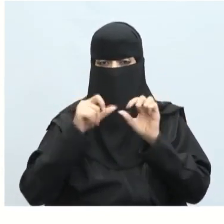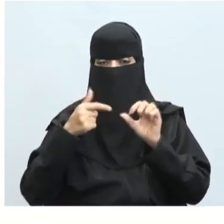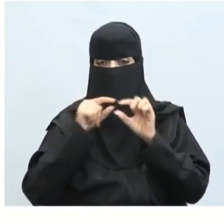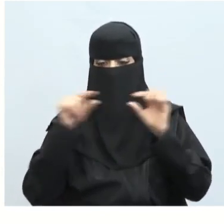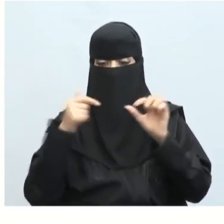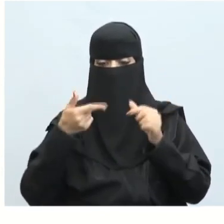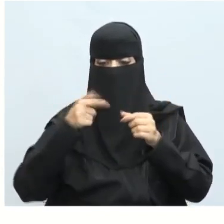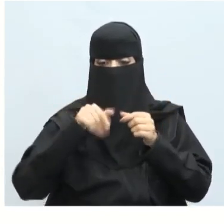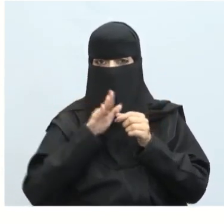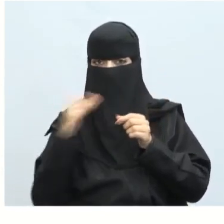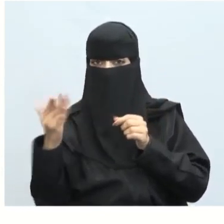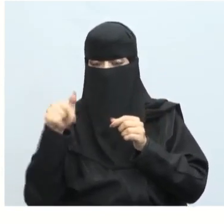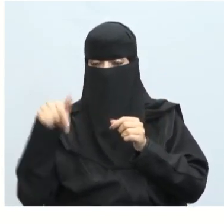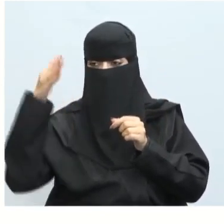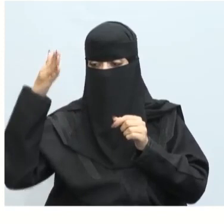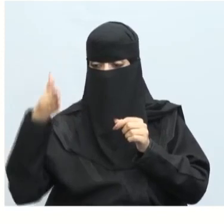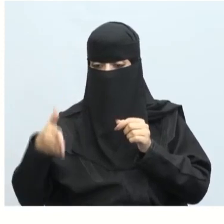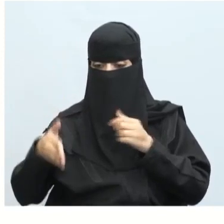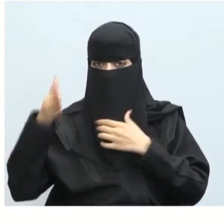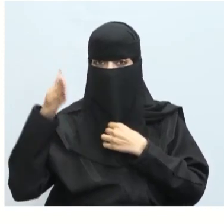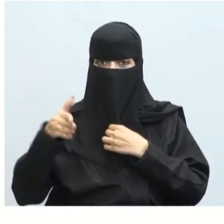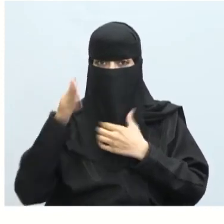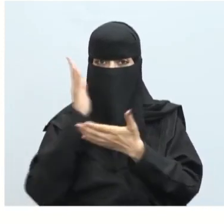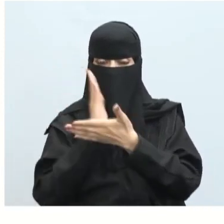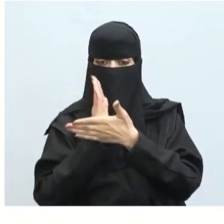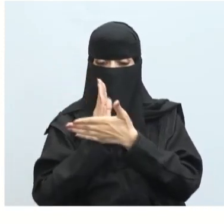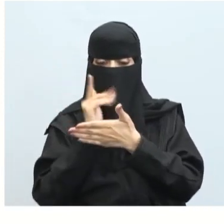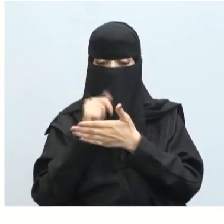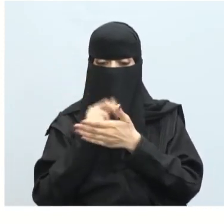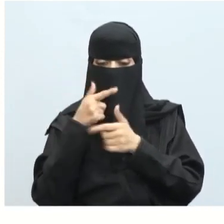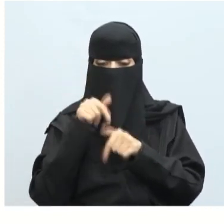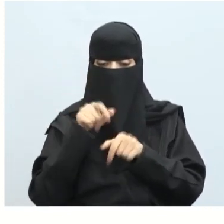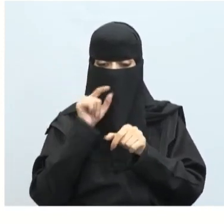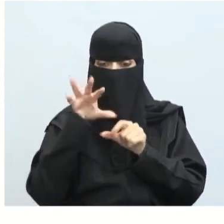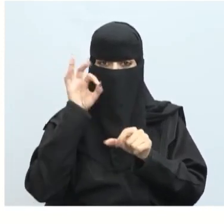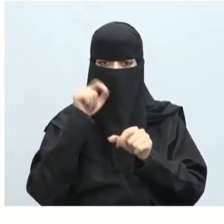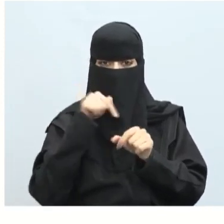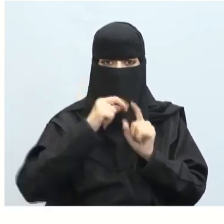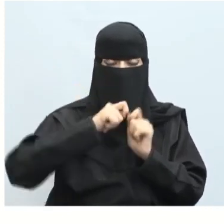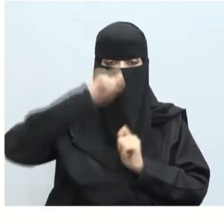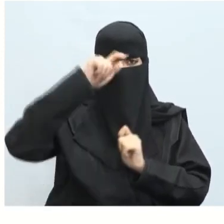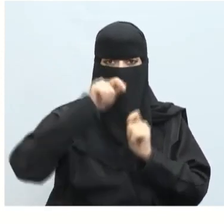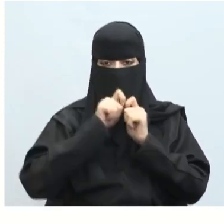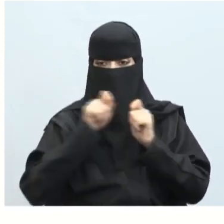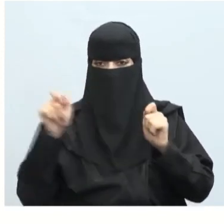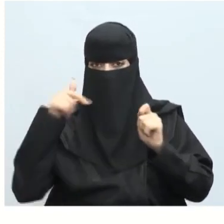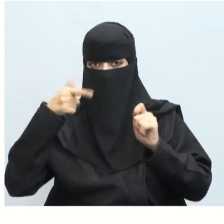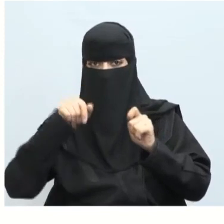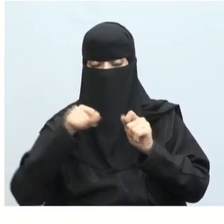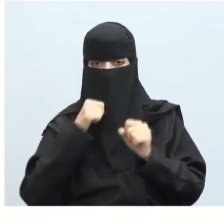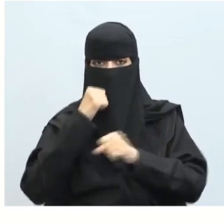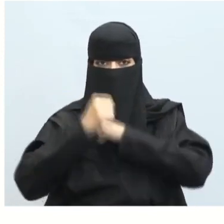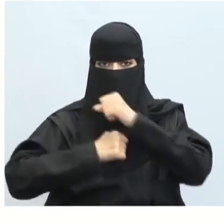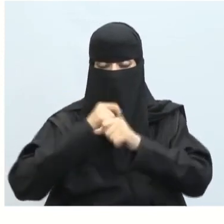الأفقي ومحاذاتها رأسياً في الوسط إذا تم تعيين خاصية الارتفاع أو العرض إلى Automatic